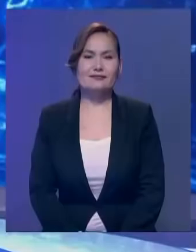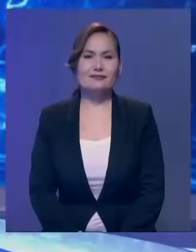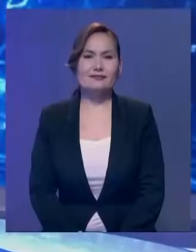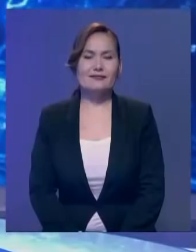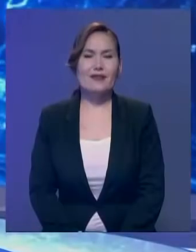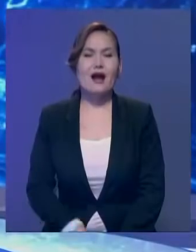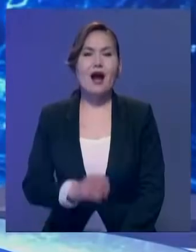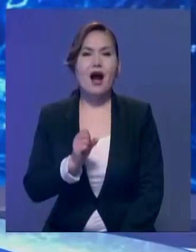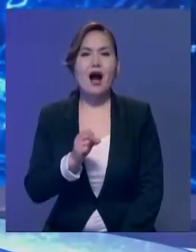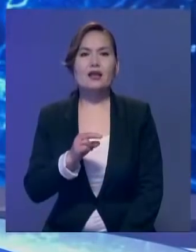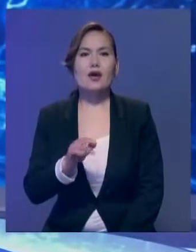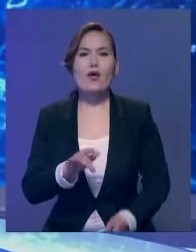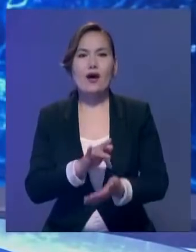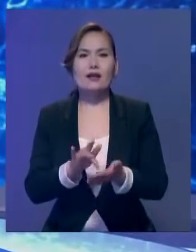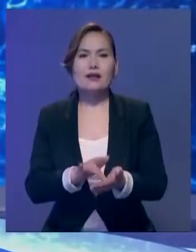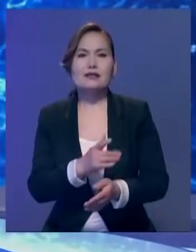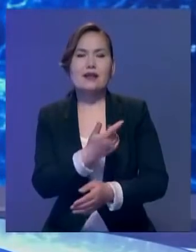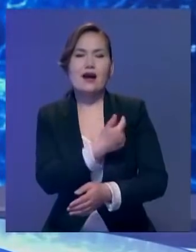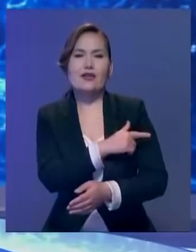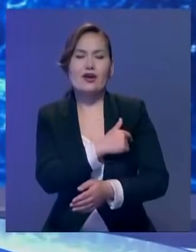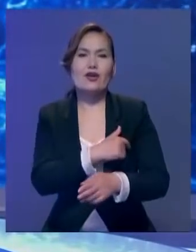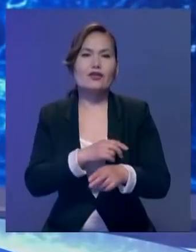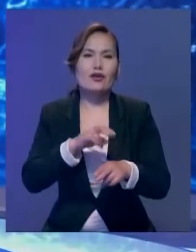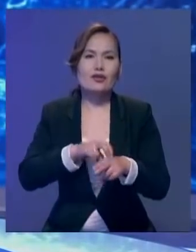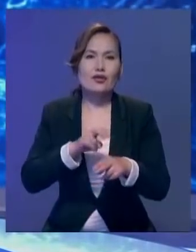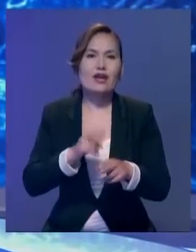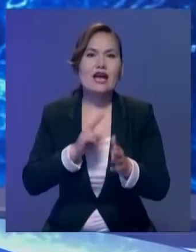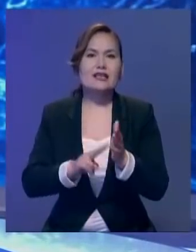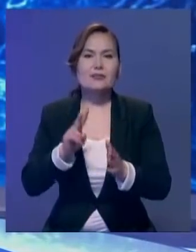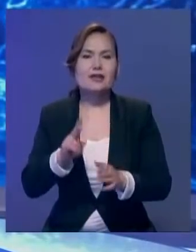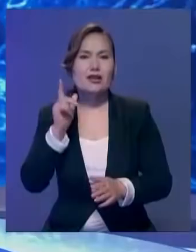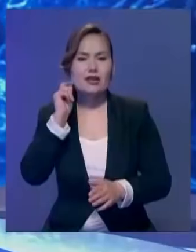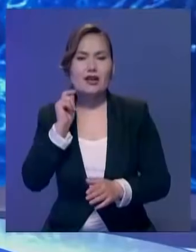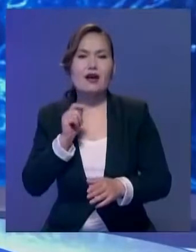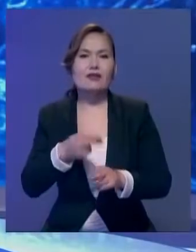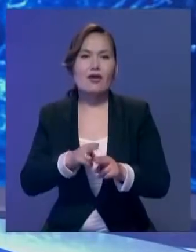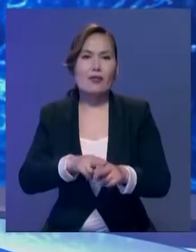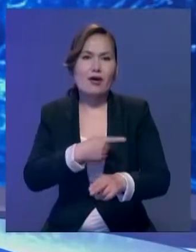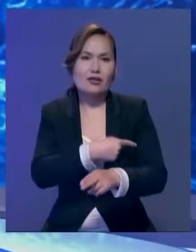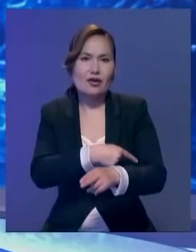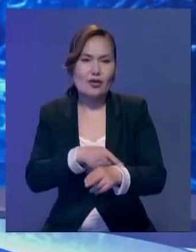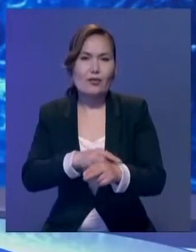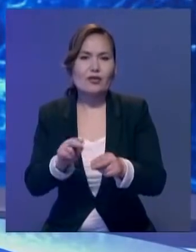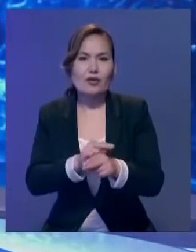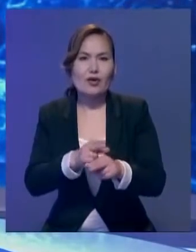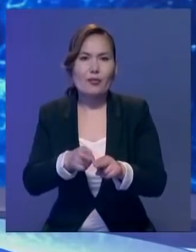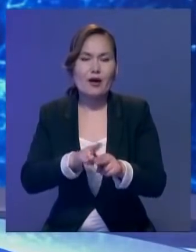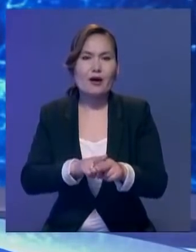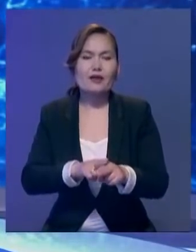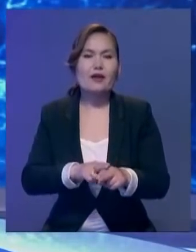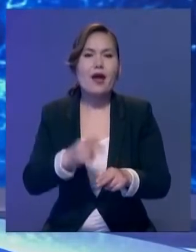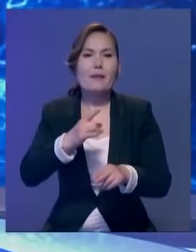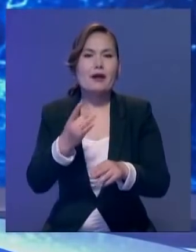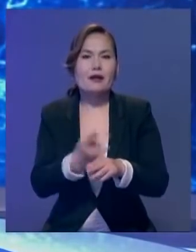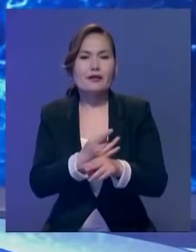Ақтаулық кардиохирур дәргерлер 78 жастағы науқастың қан тамырына имплант орын атты. Осылайша, өлке тарихында